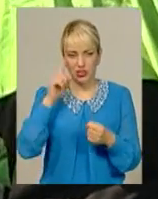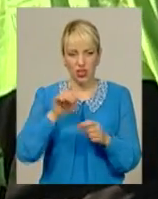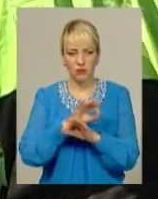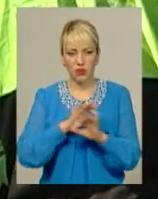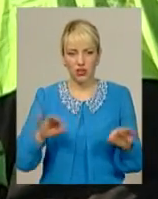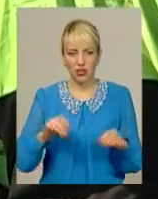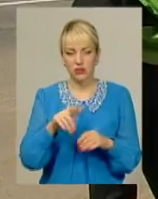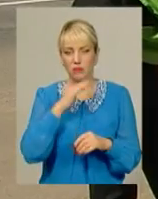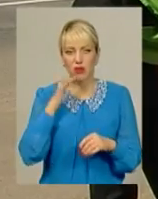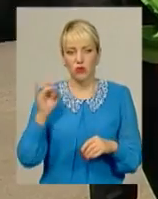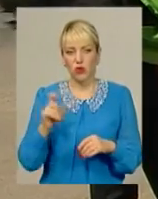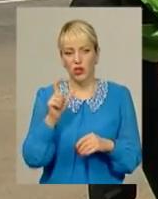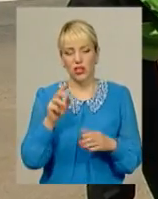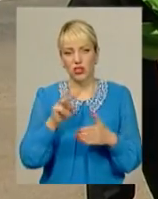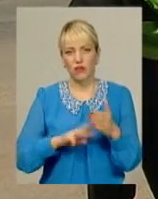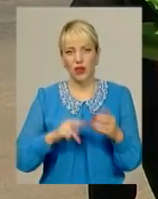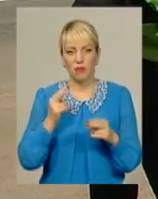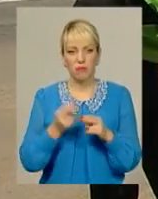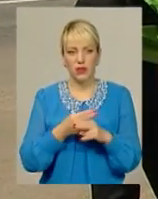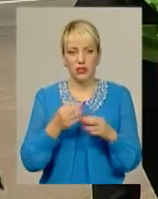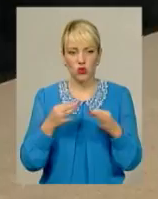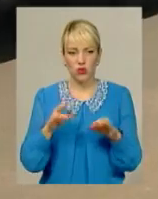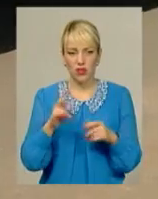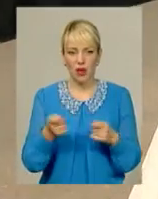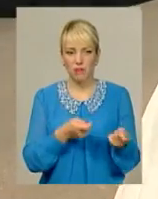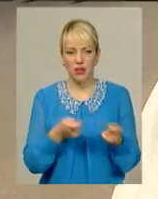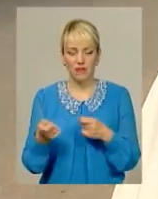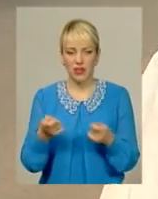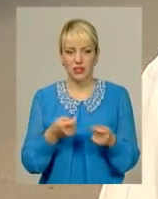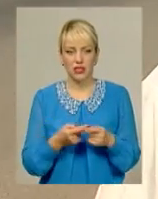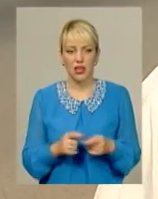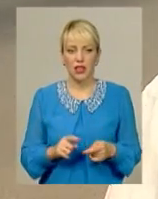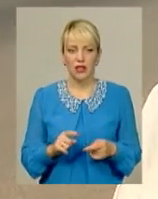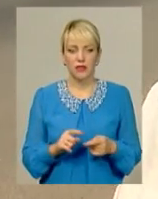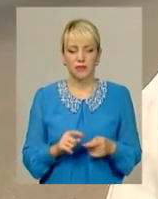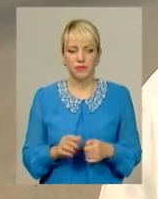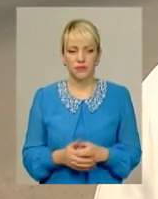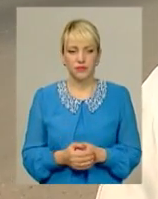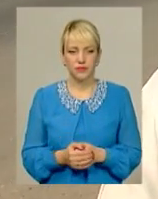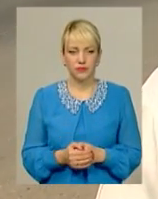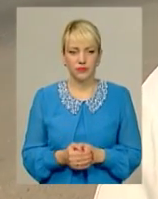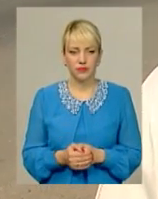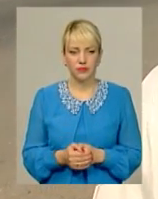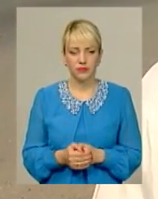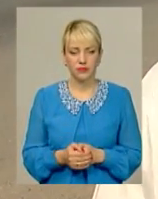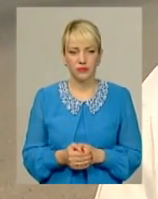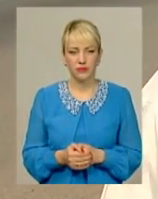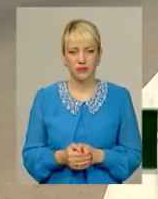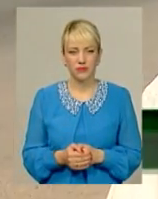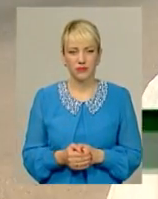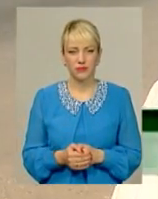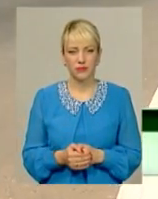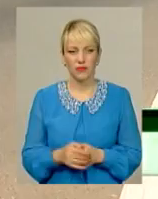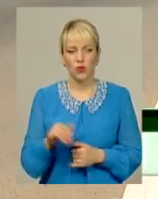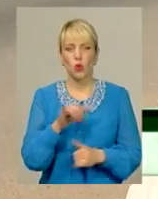неодноразово штрафували за відсутність дозволу на перевезення. Пане Валерію, стидно сказав, ви куди везли в пасажирів? Ну як